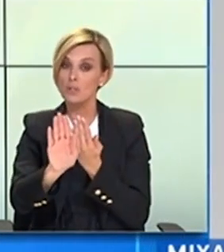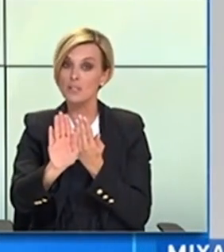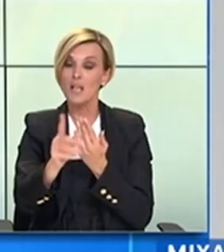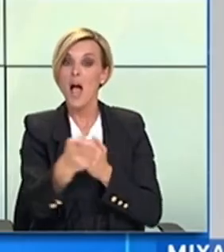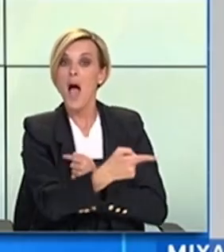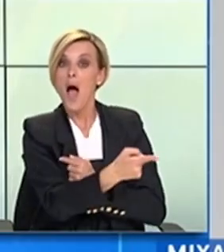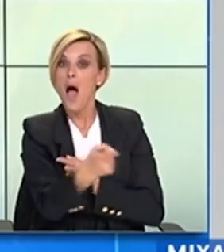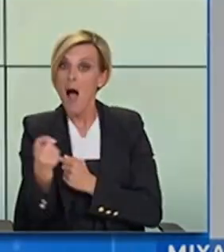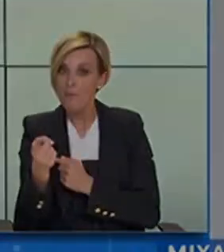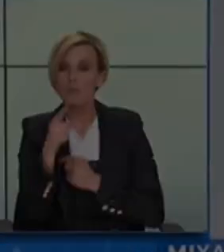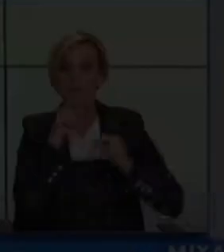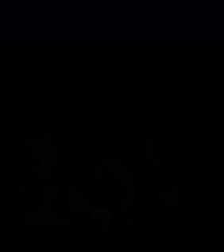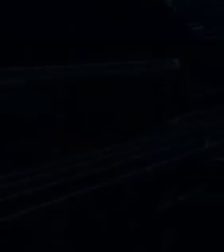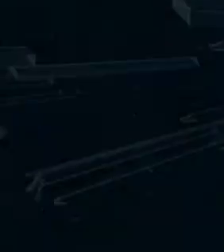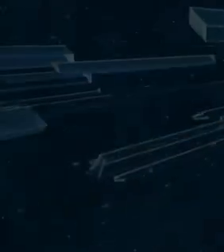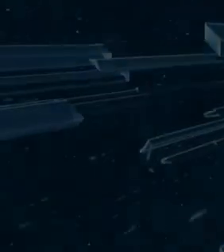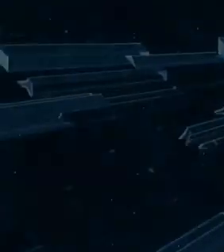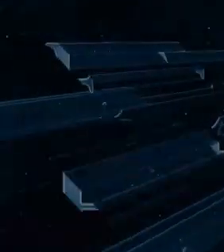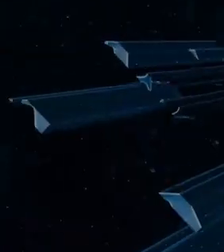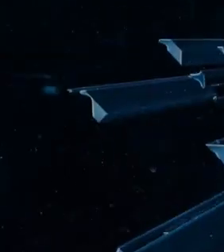είναι ο κοινός αγώνας της επιβεβαιών.